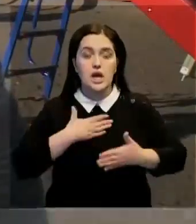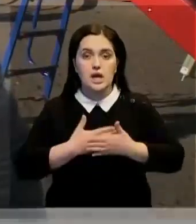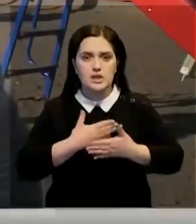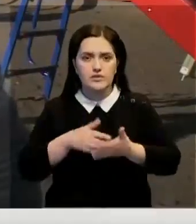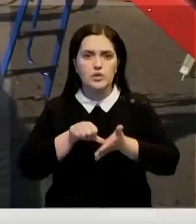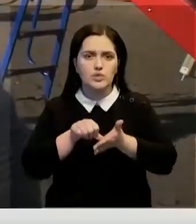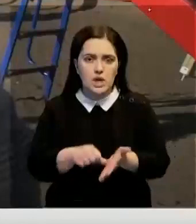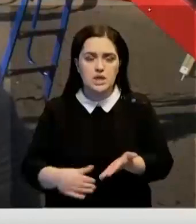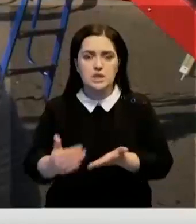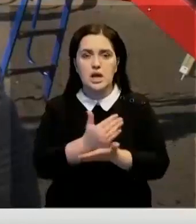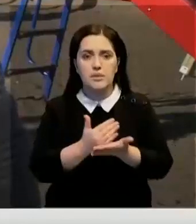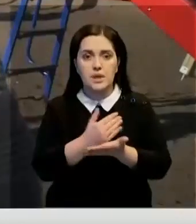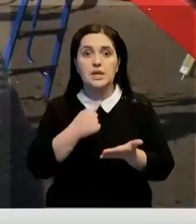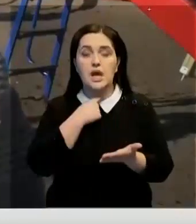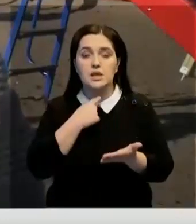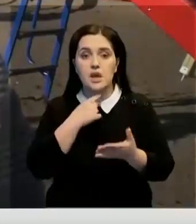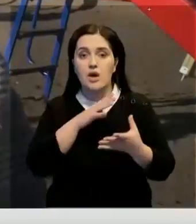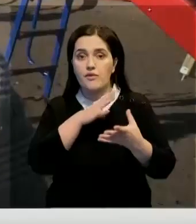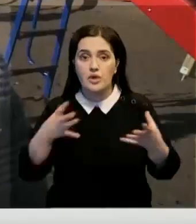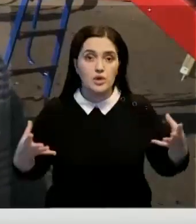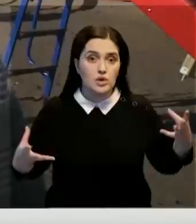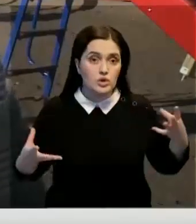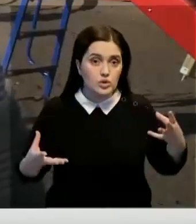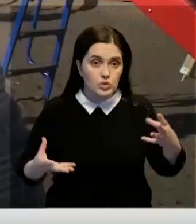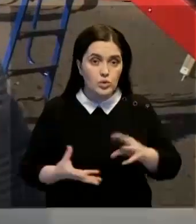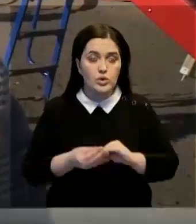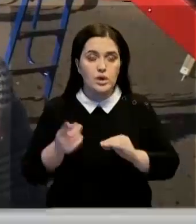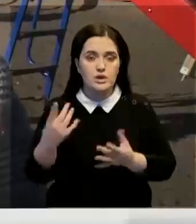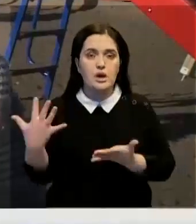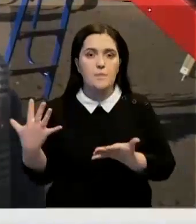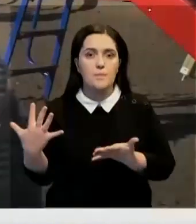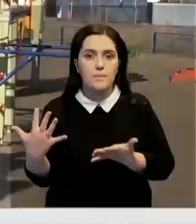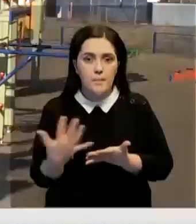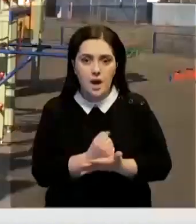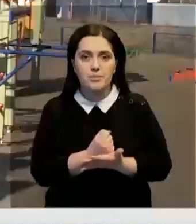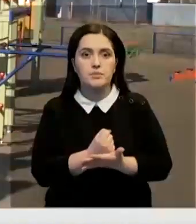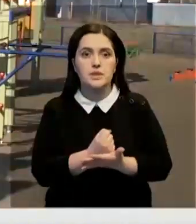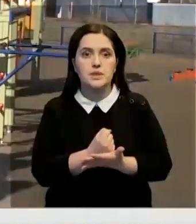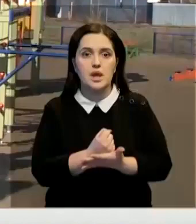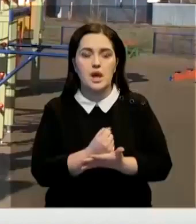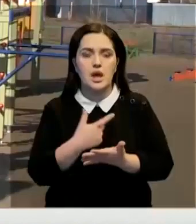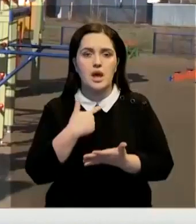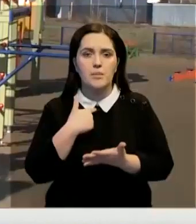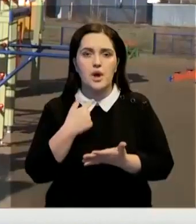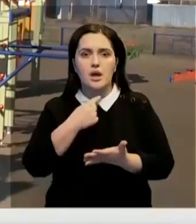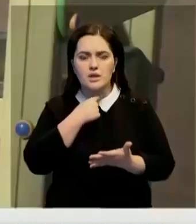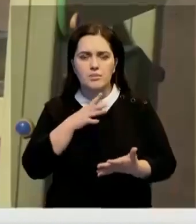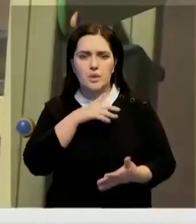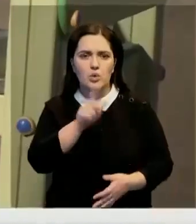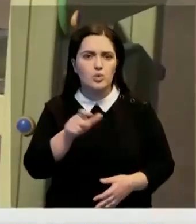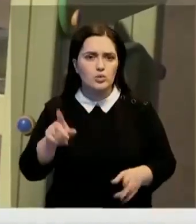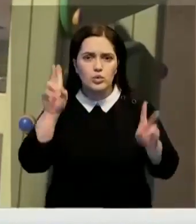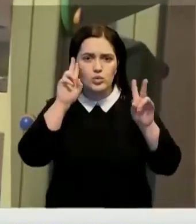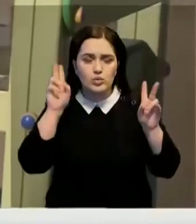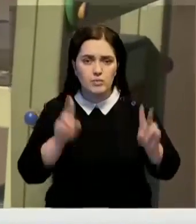голоса. И в итоге наш Заречный 4 в этом конкурсе победил. Мы собрали максимальное количество голосов. Были люди, которые не